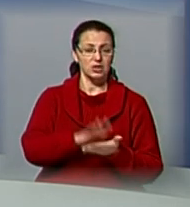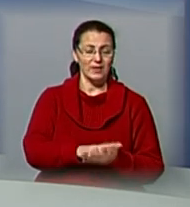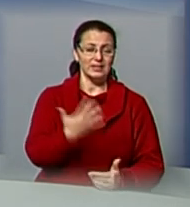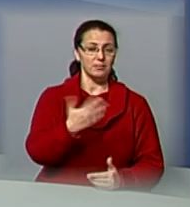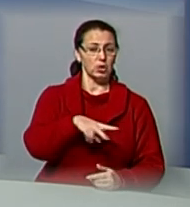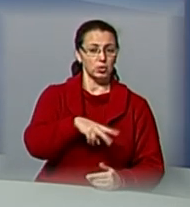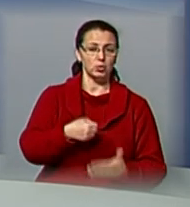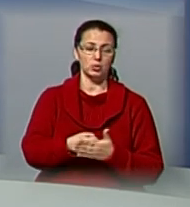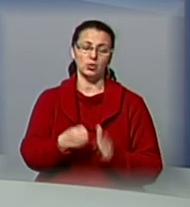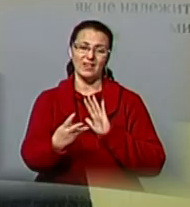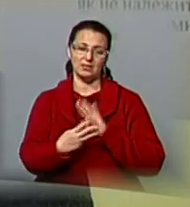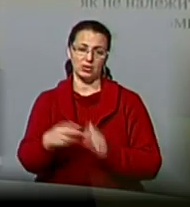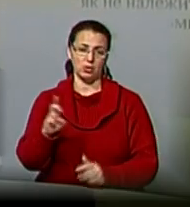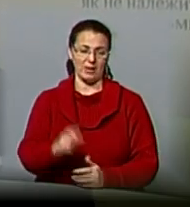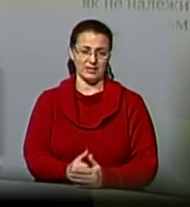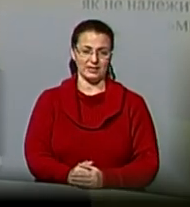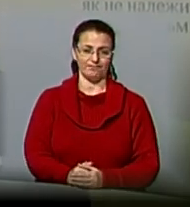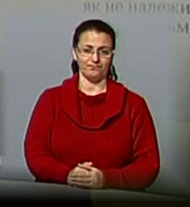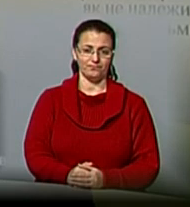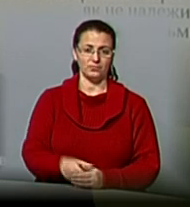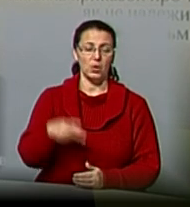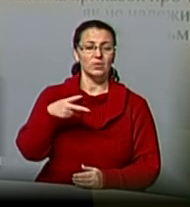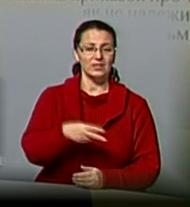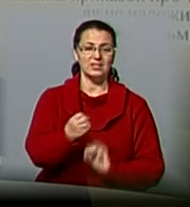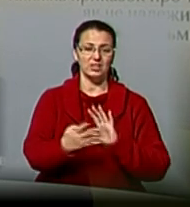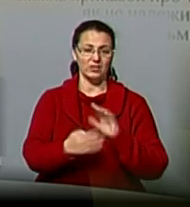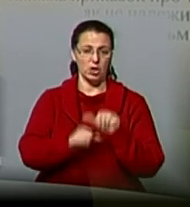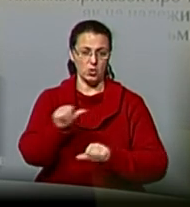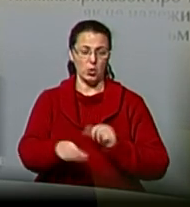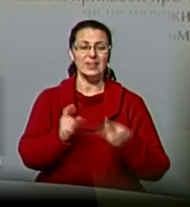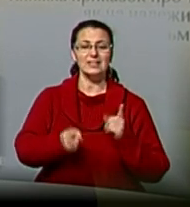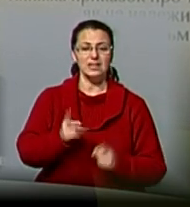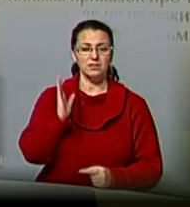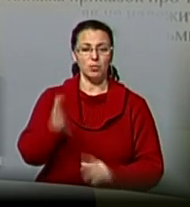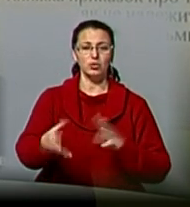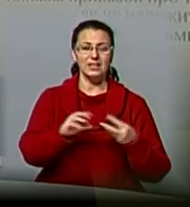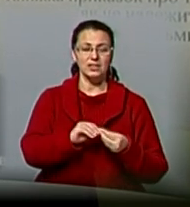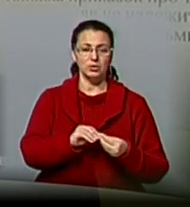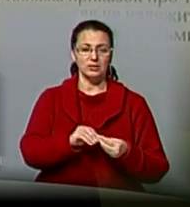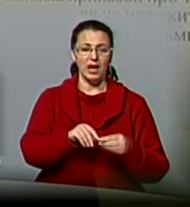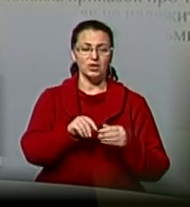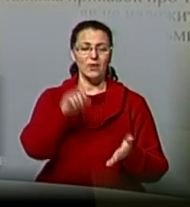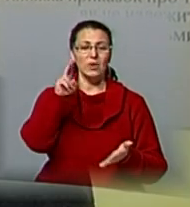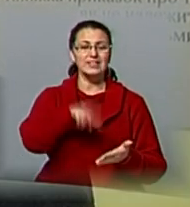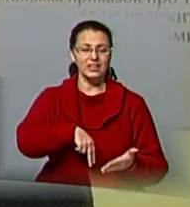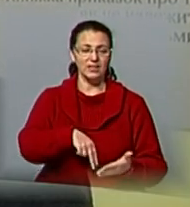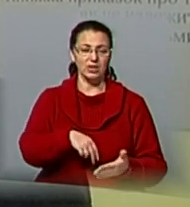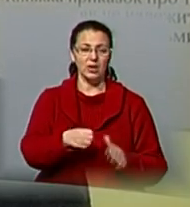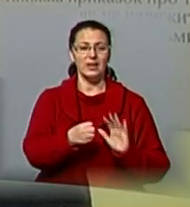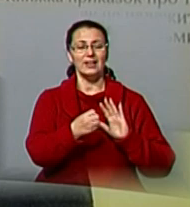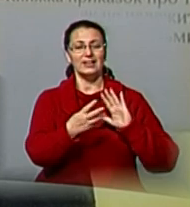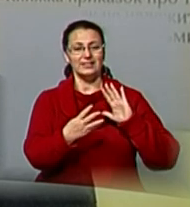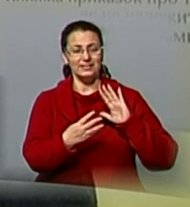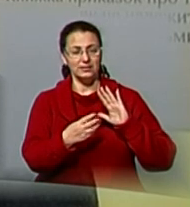18 березня. У 2019 році дійсними будуть результати сертифікатів 19, 18